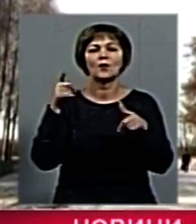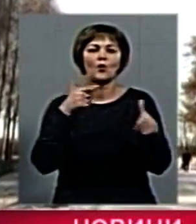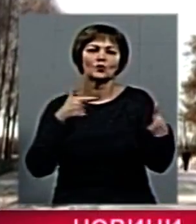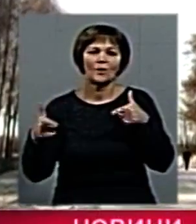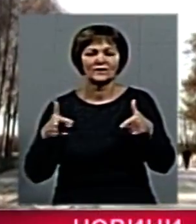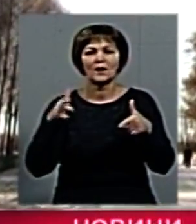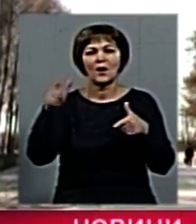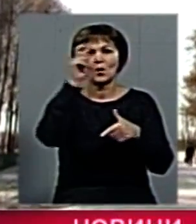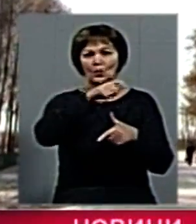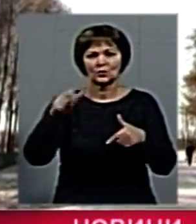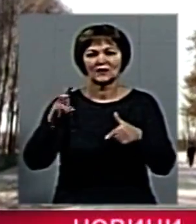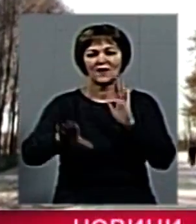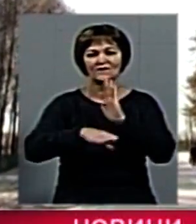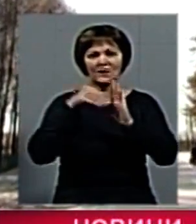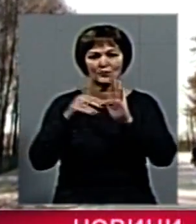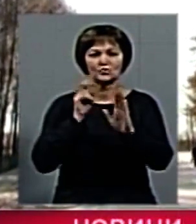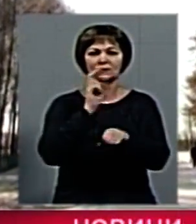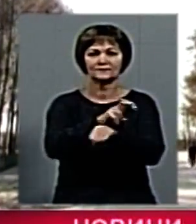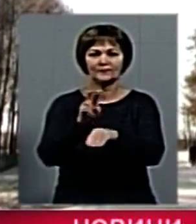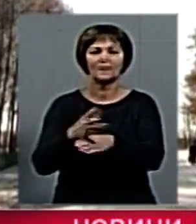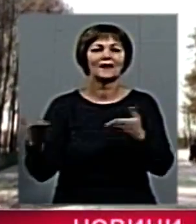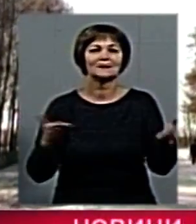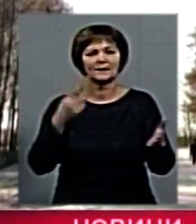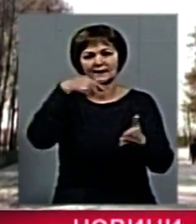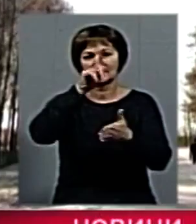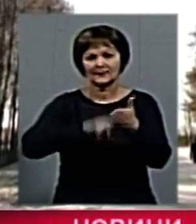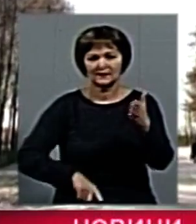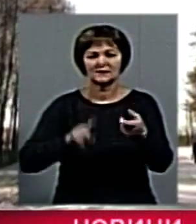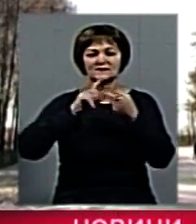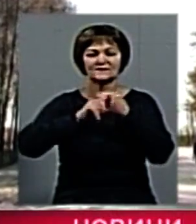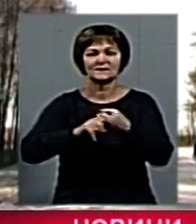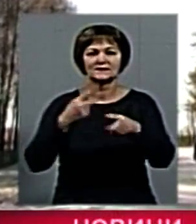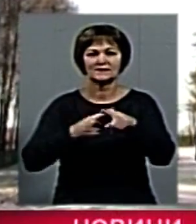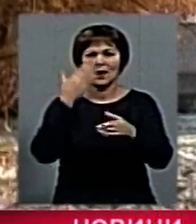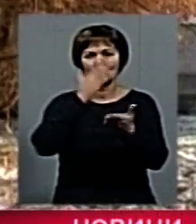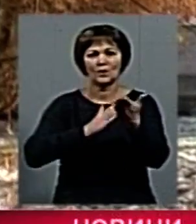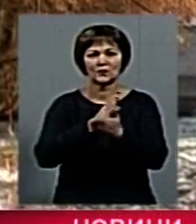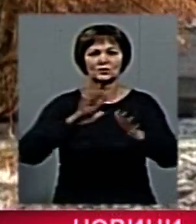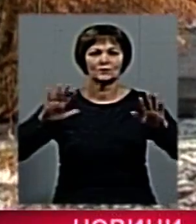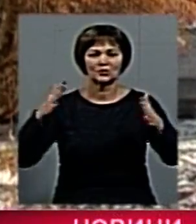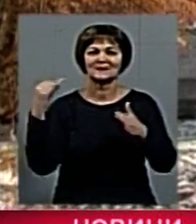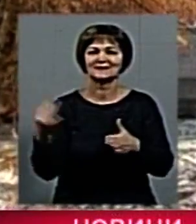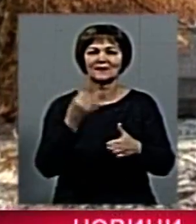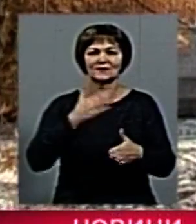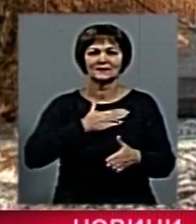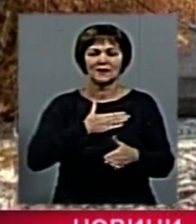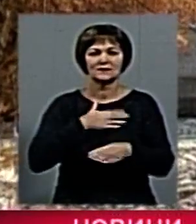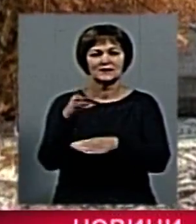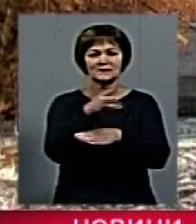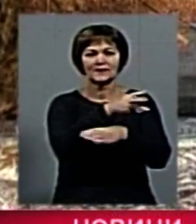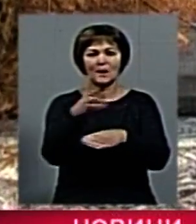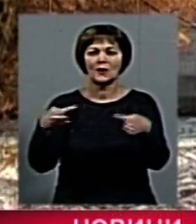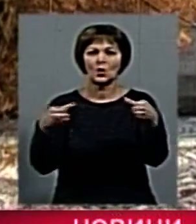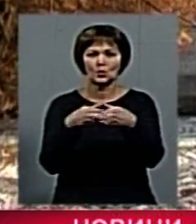громад на виборчі дільниці і які надії пов'язують із цією політичною подією? Цікавилася наша знімальна